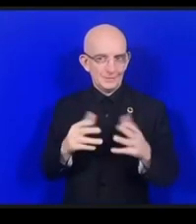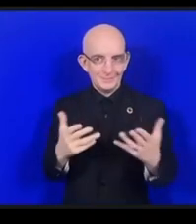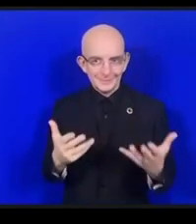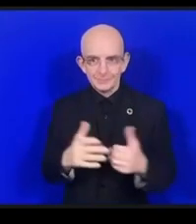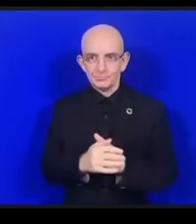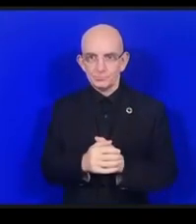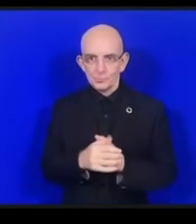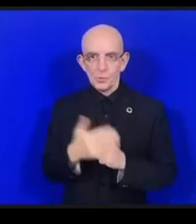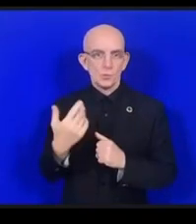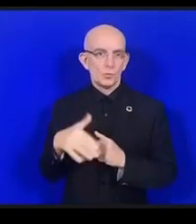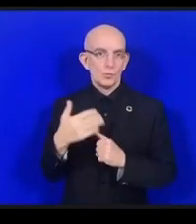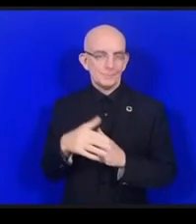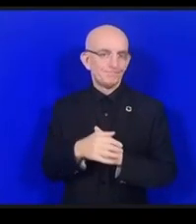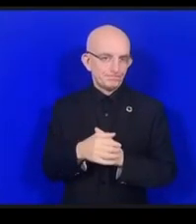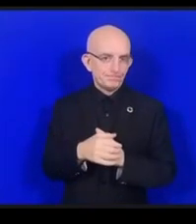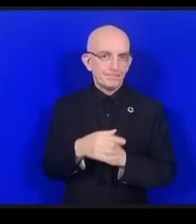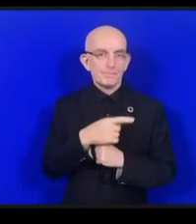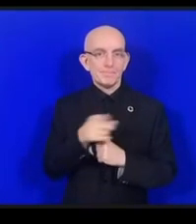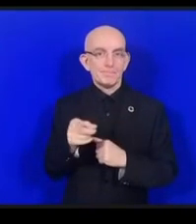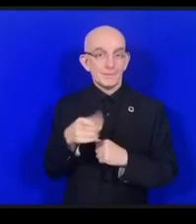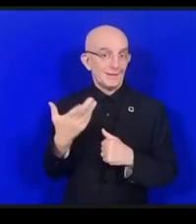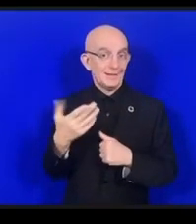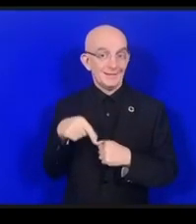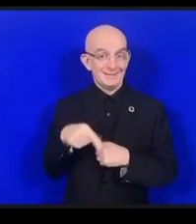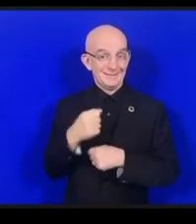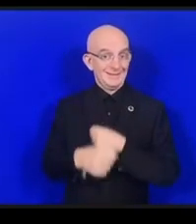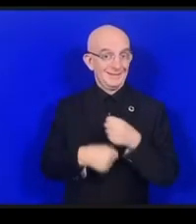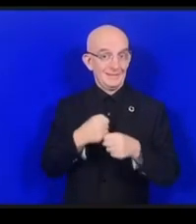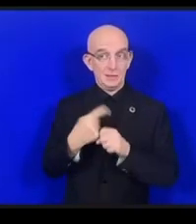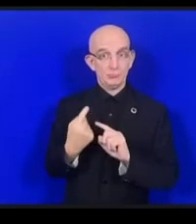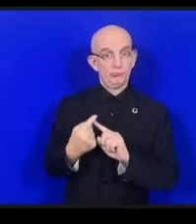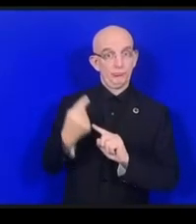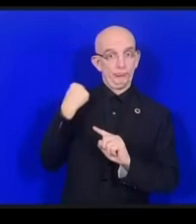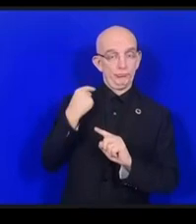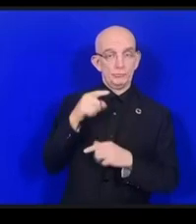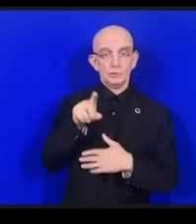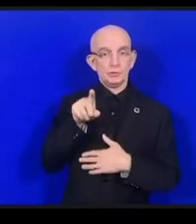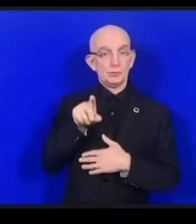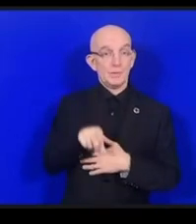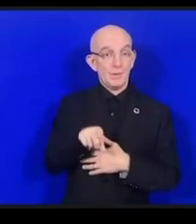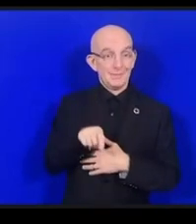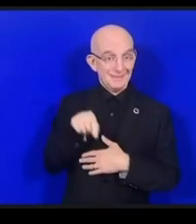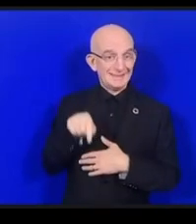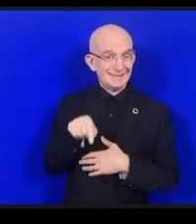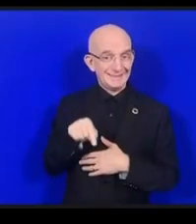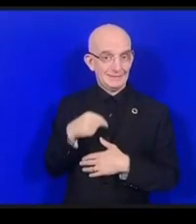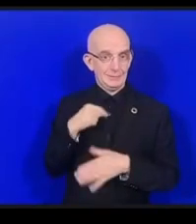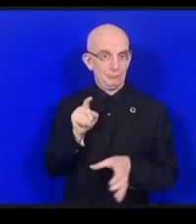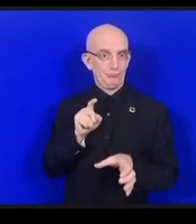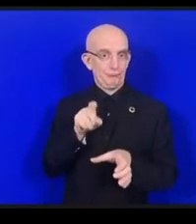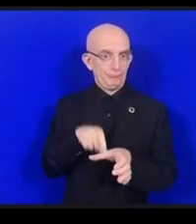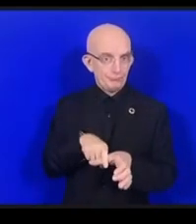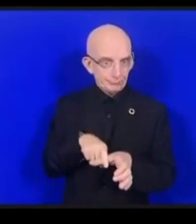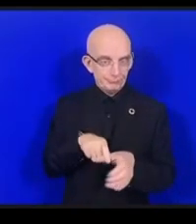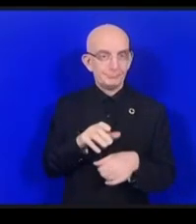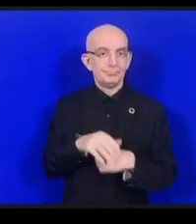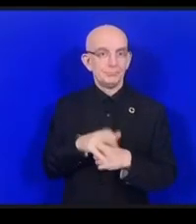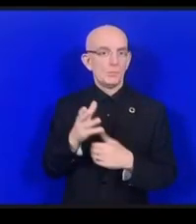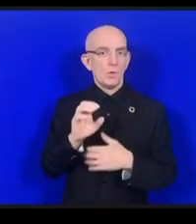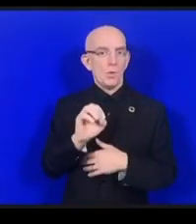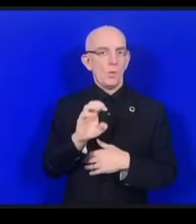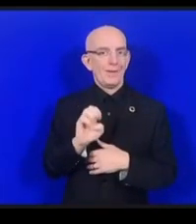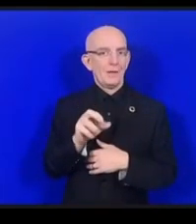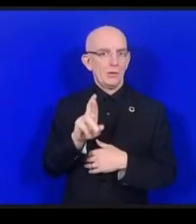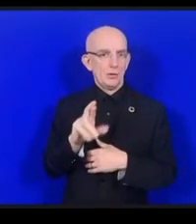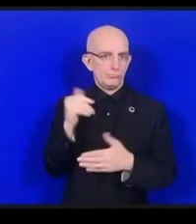れて4年ぐらいになりますユネスコが元々あるレコメンデーションを